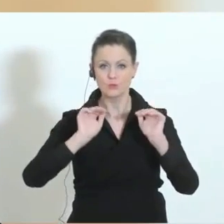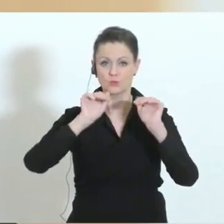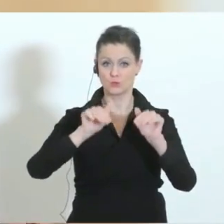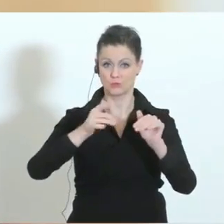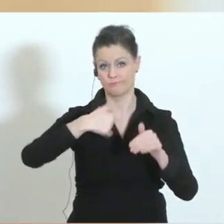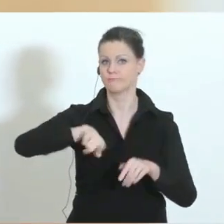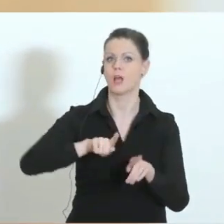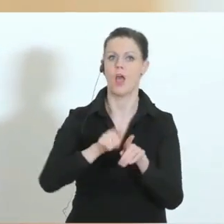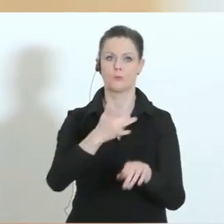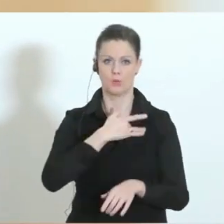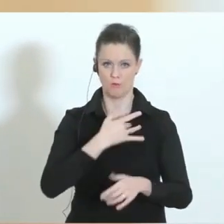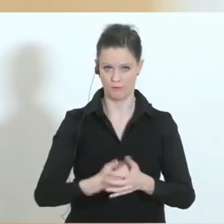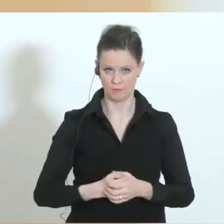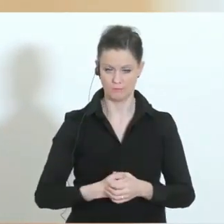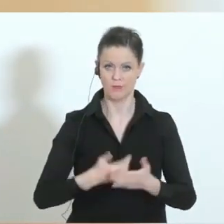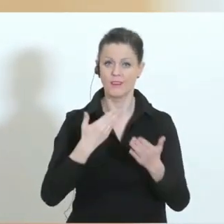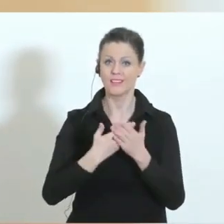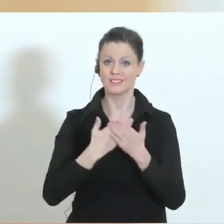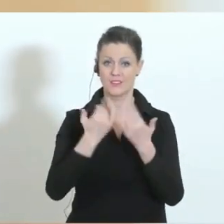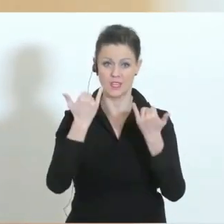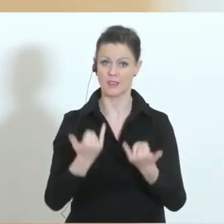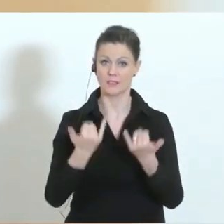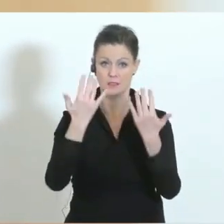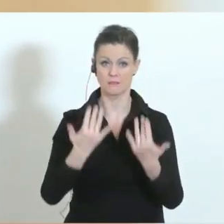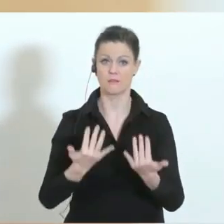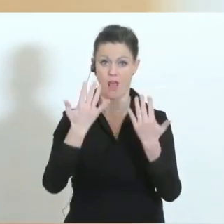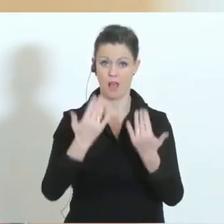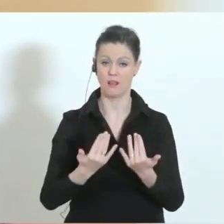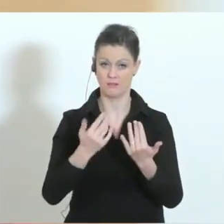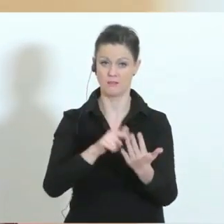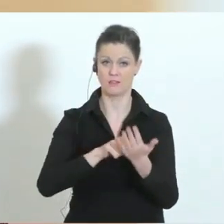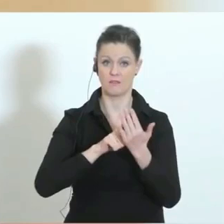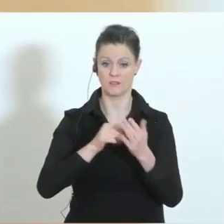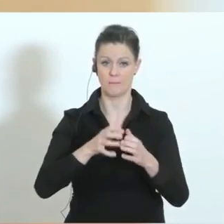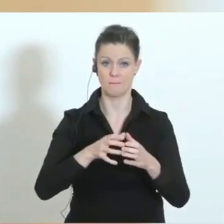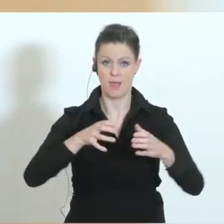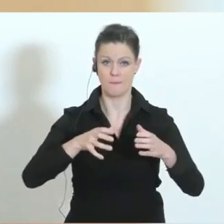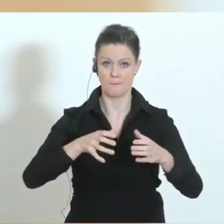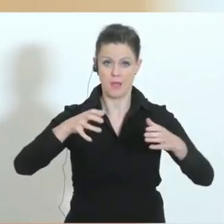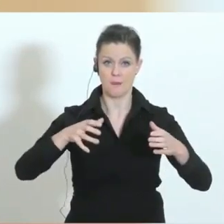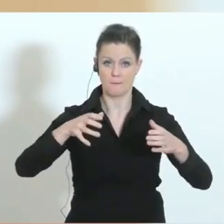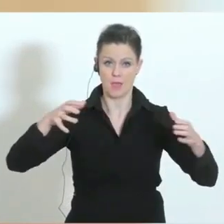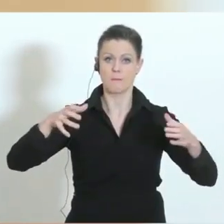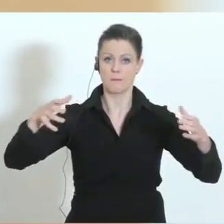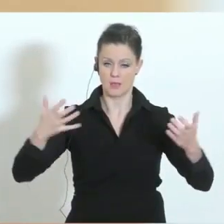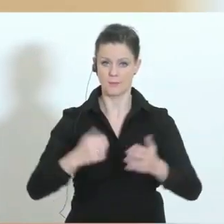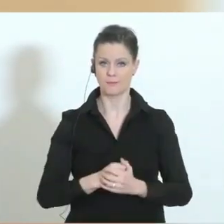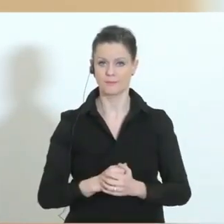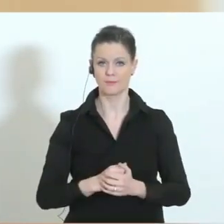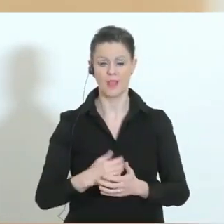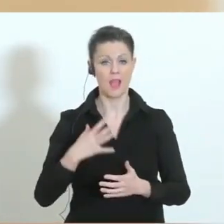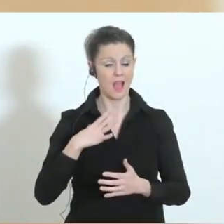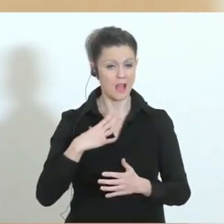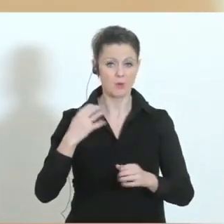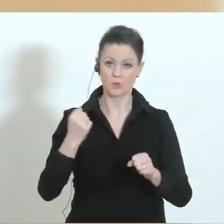betroffen. Und deswegen zeigen uns die Zahlen weiterhin Zuwächse, wobei ich mich sehr, sehr herzlich